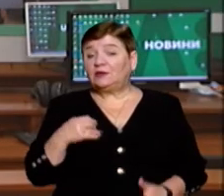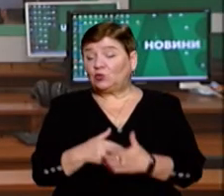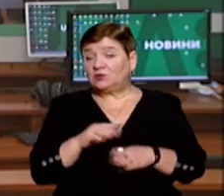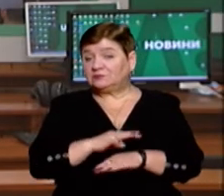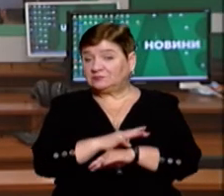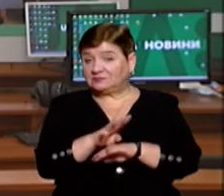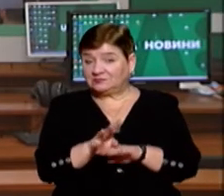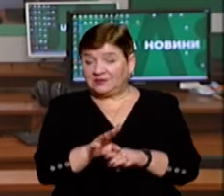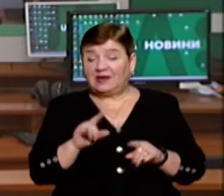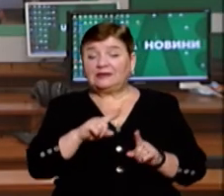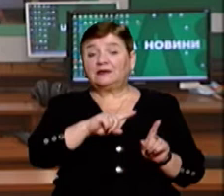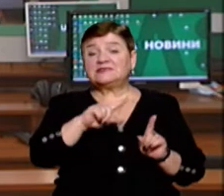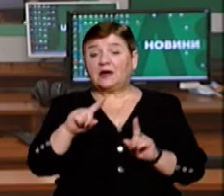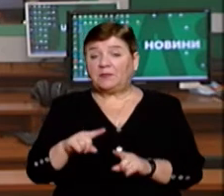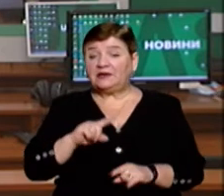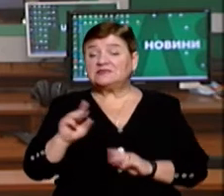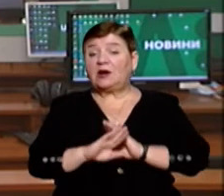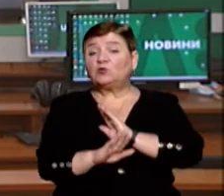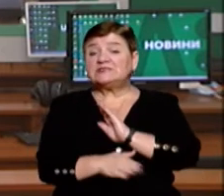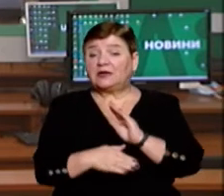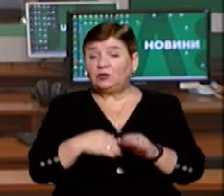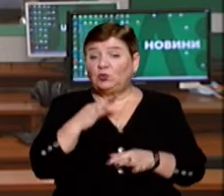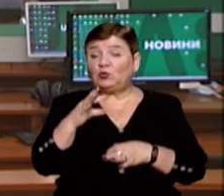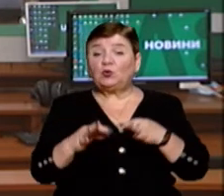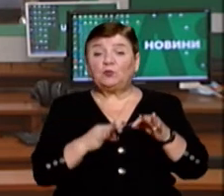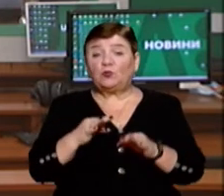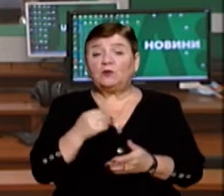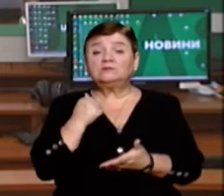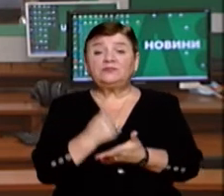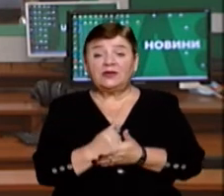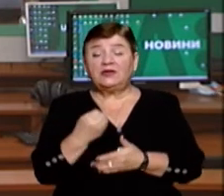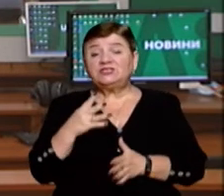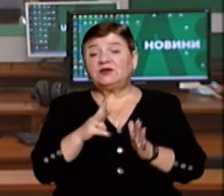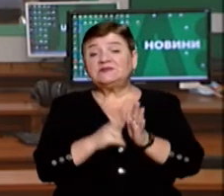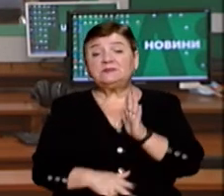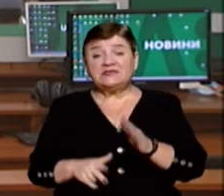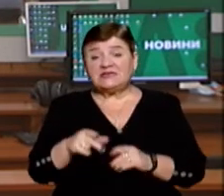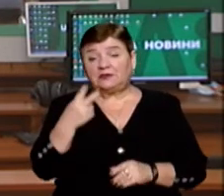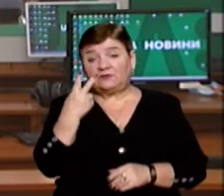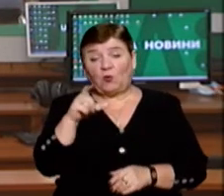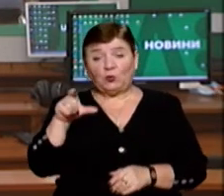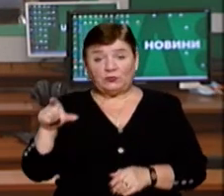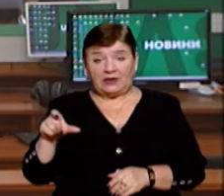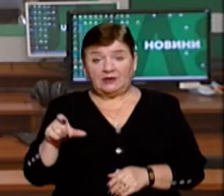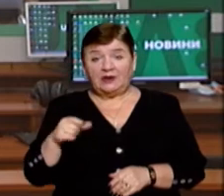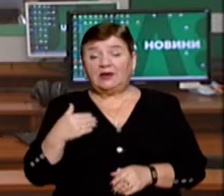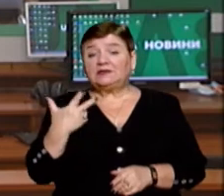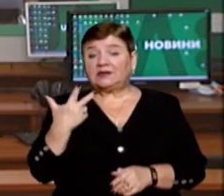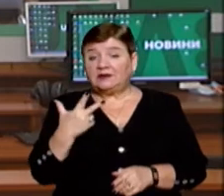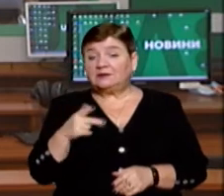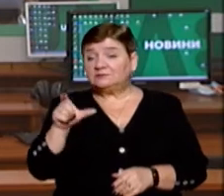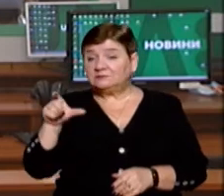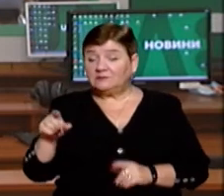коронавірусною інфекцією на Закарпатті. За останню добу в області діагноз підтвердили ще у 82 людей. Три пацієнти